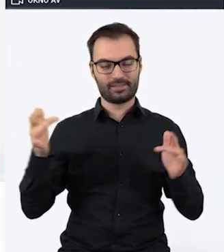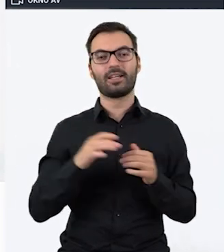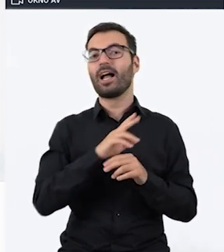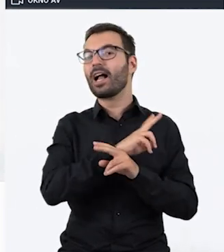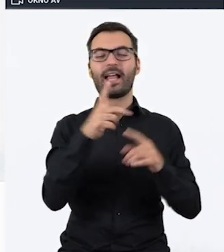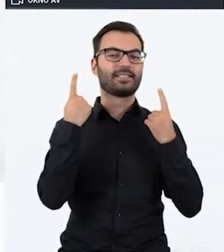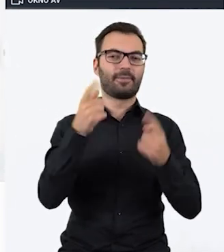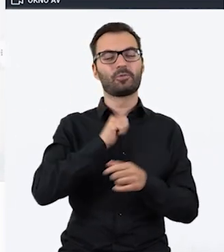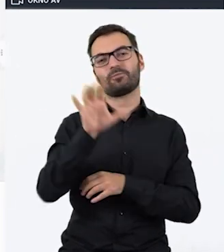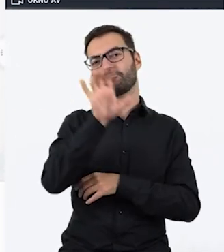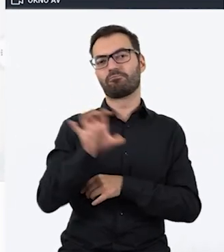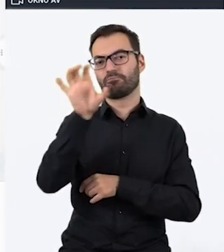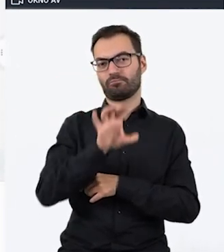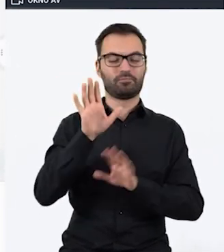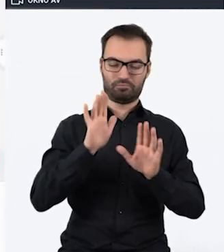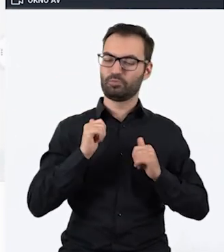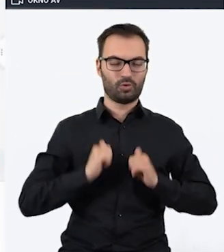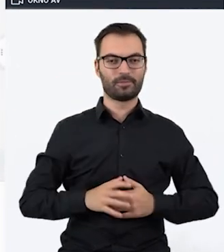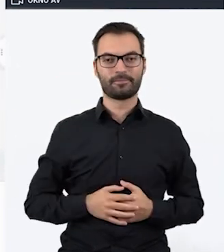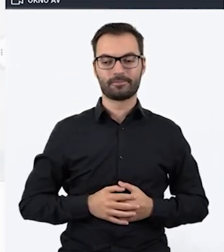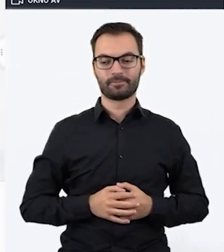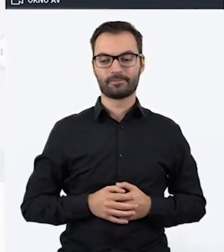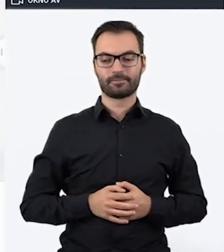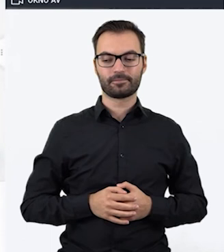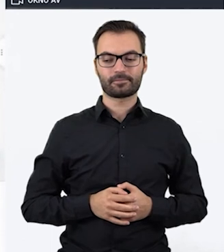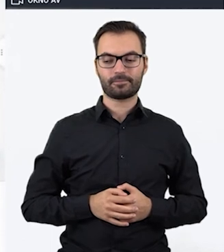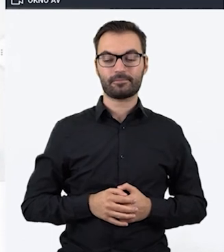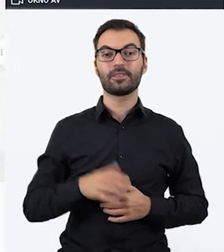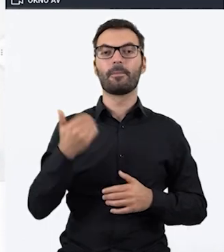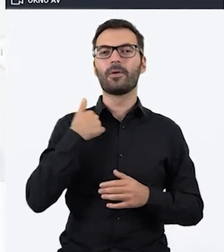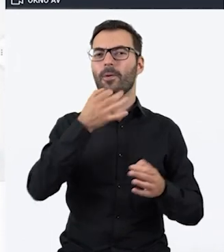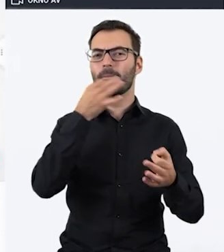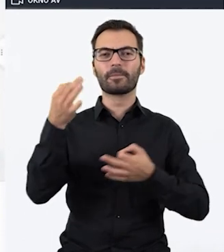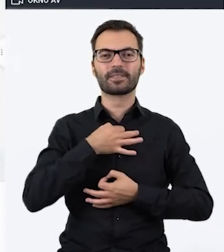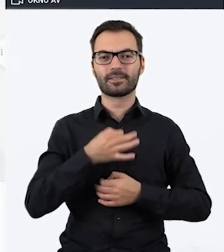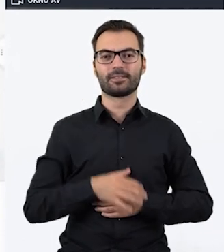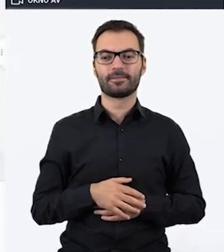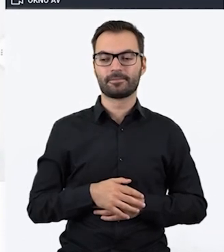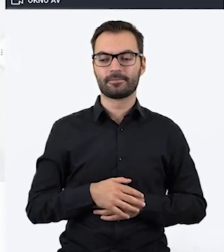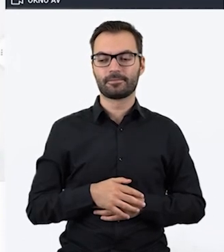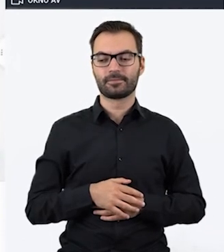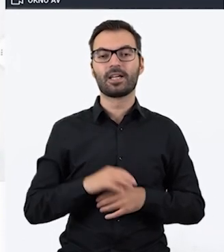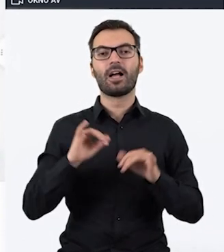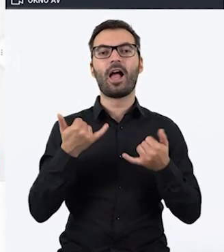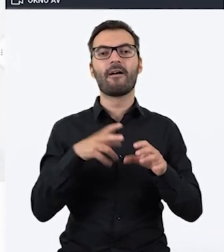spokojnie go sobie wtedy obejrzeć. Padło pytanie, jak wyłączyć